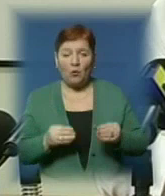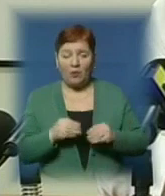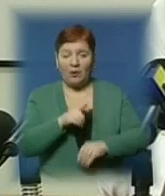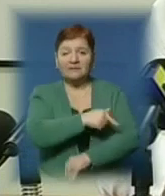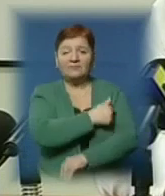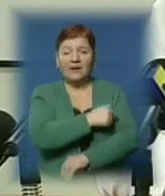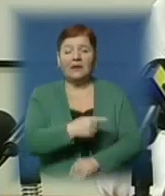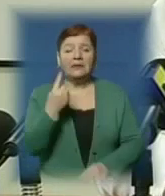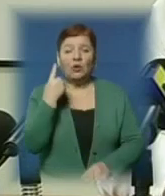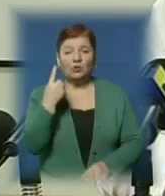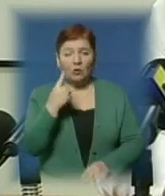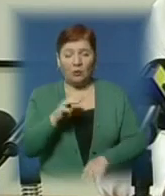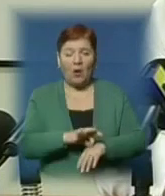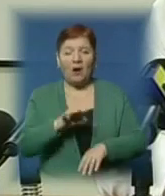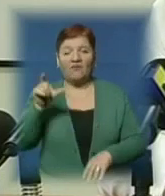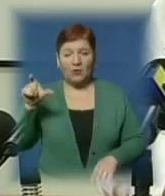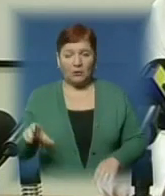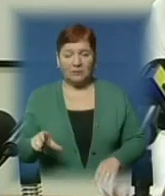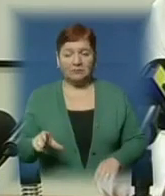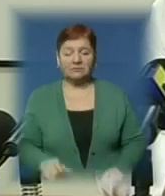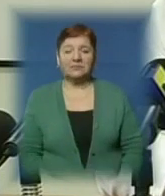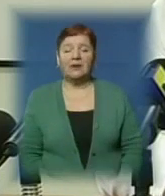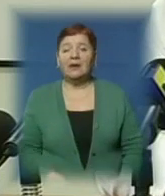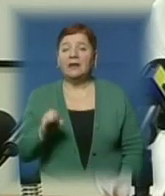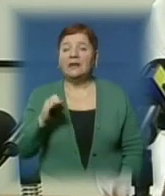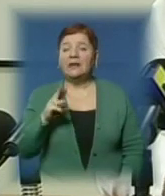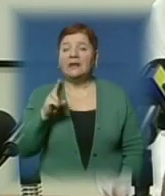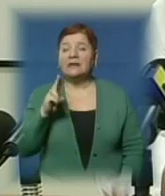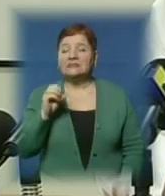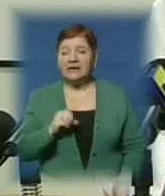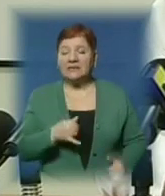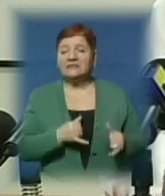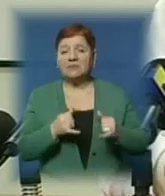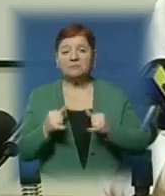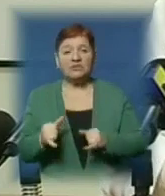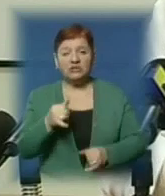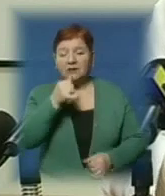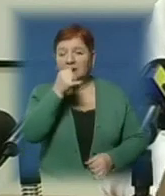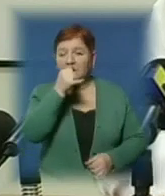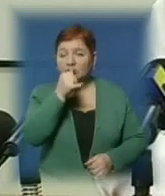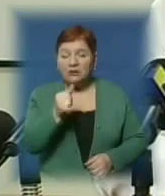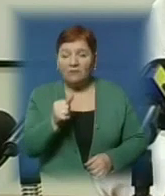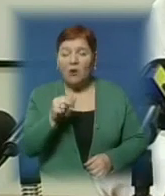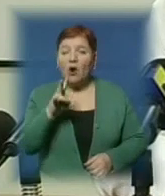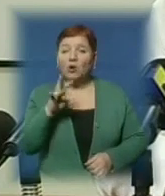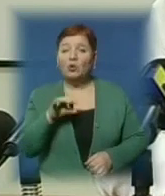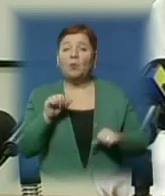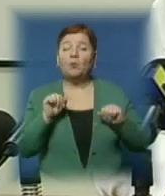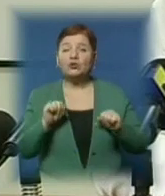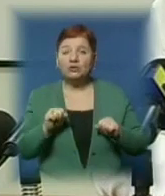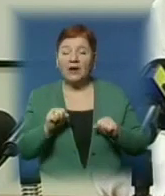на одного пацієнта. І це забезпечити неможливо. Але цього можна уникнути,